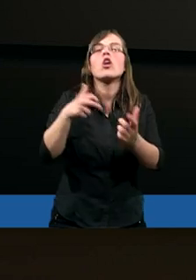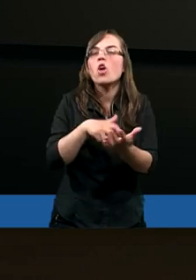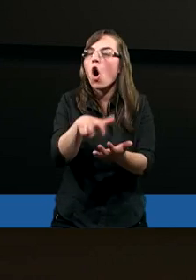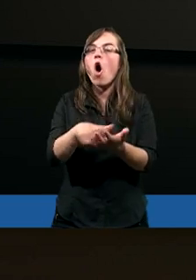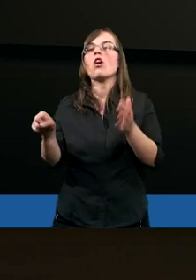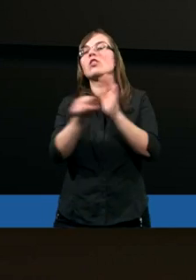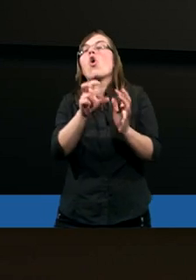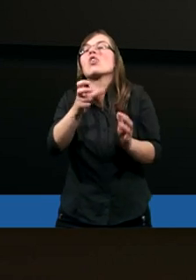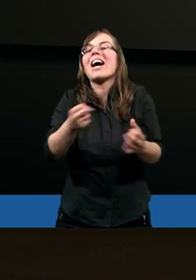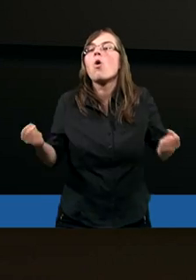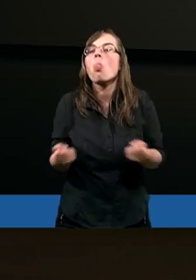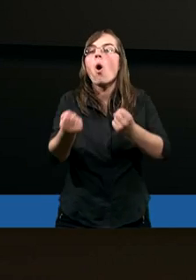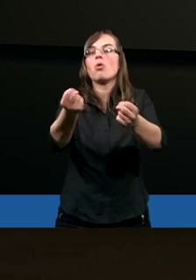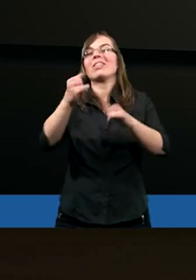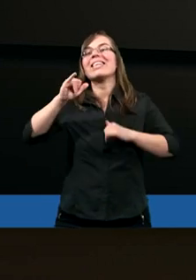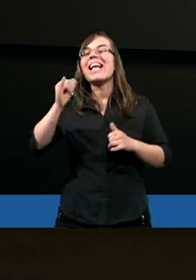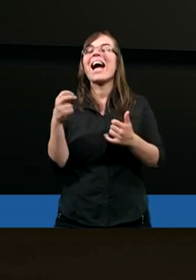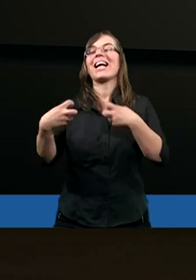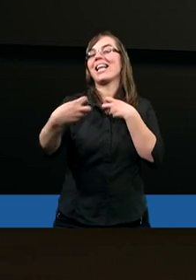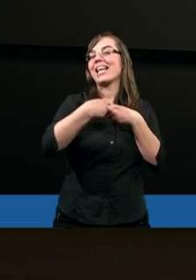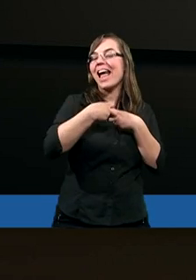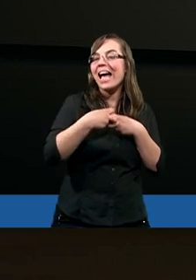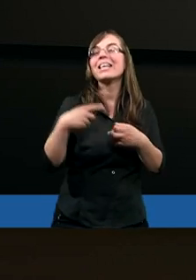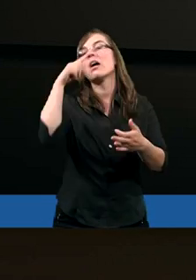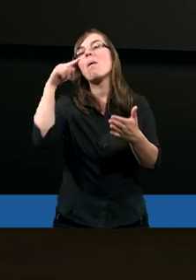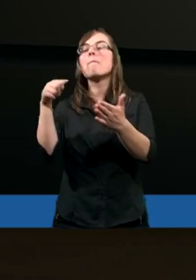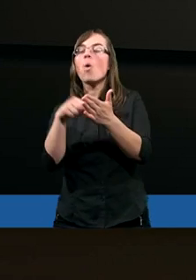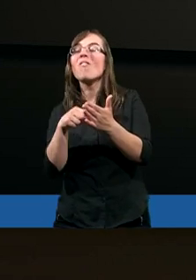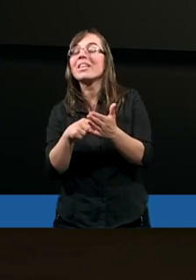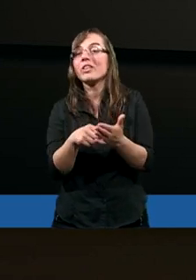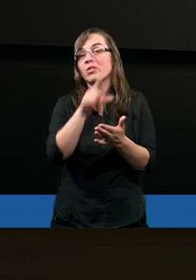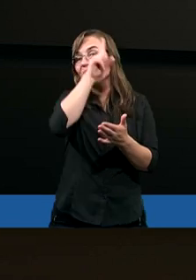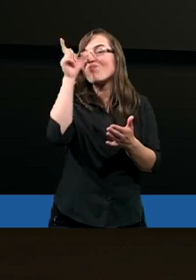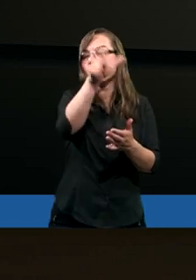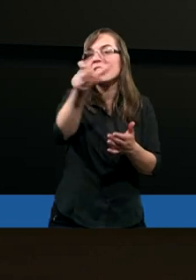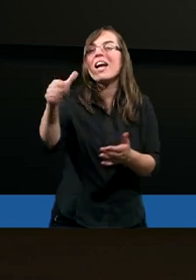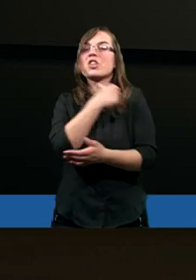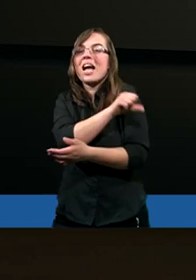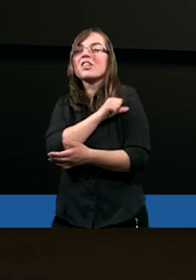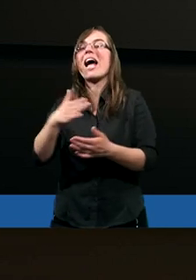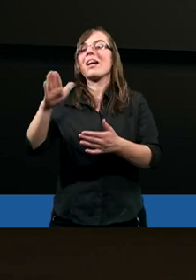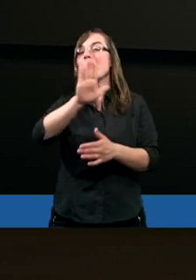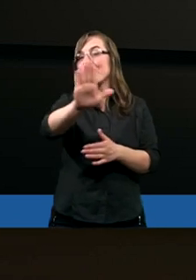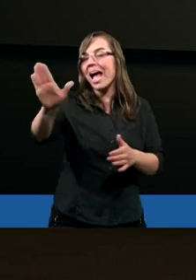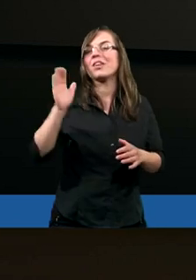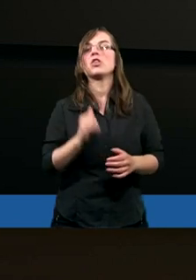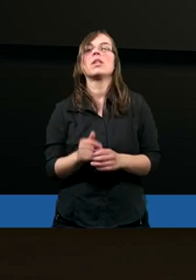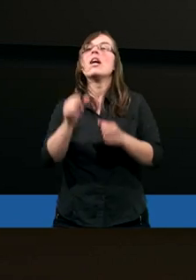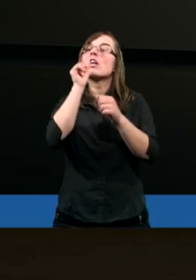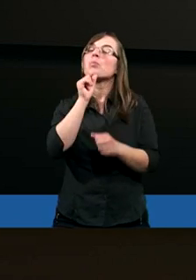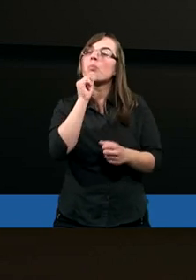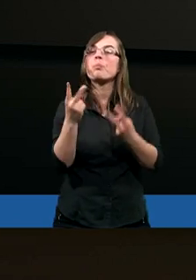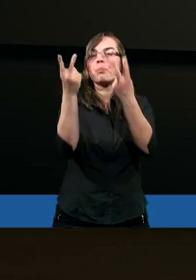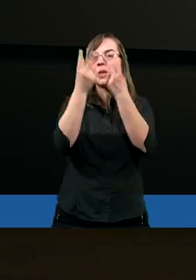powinniśmy dążyć? Jakie cechy powinniśmy mieć? Może spróbujmy przeczytać